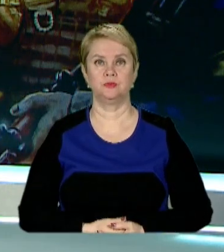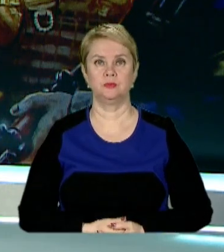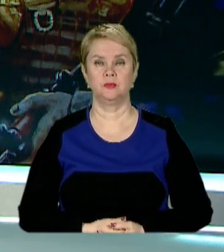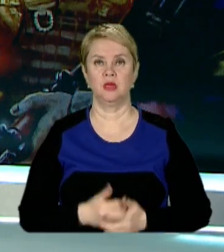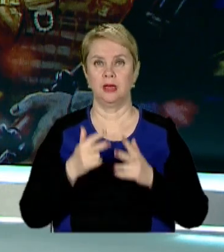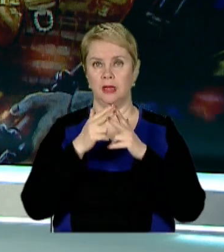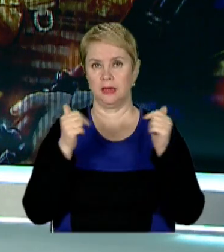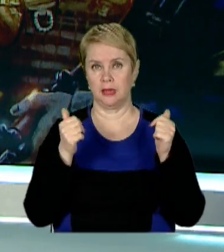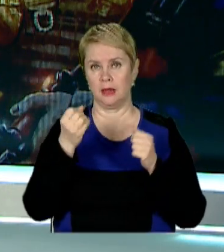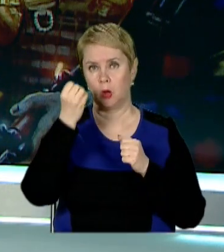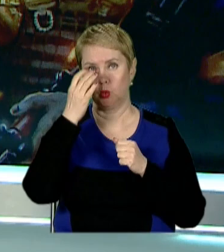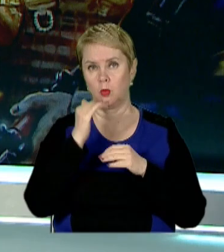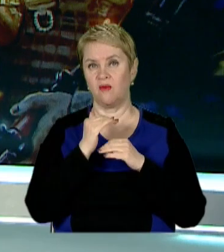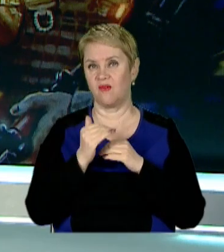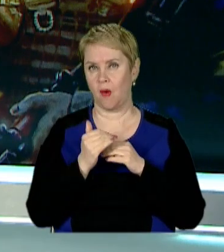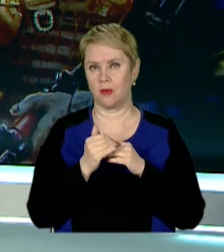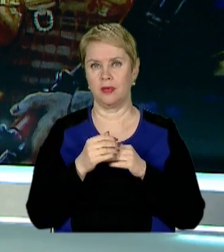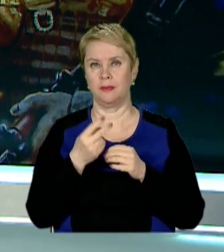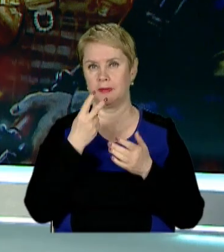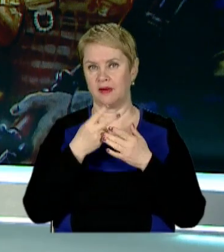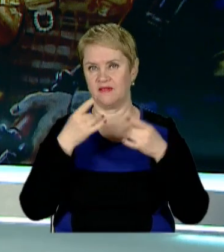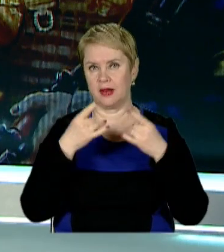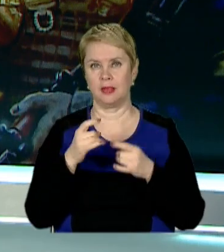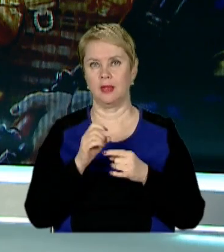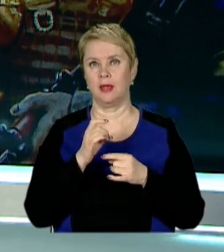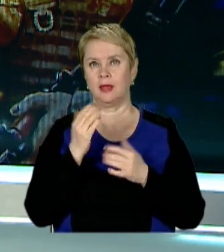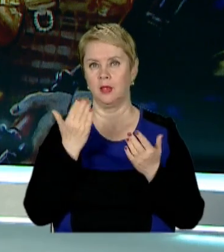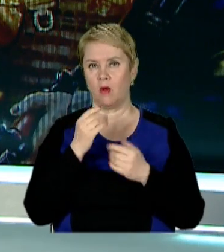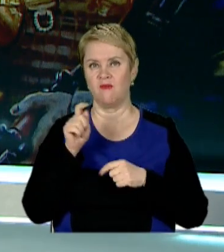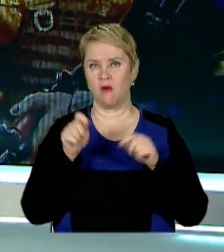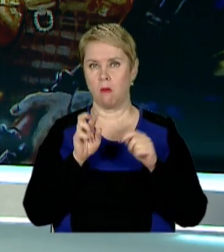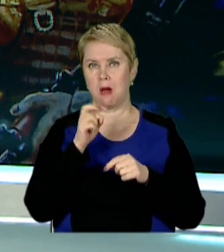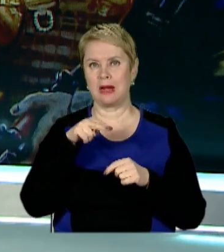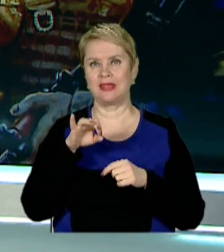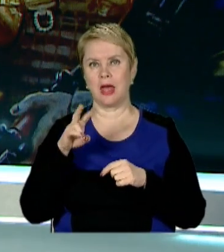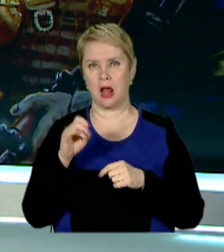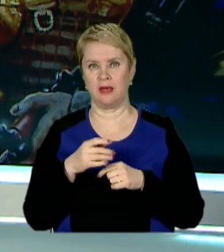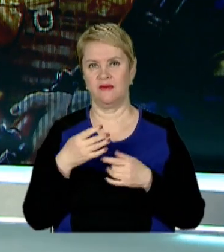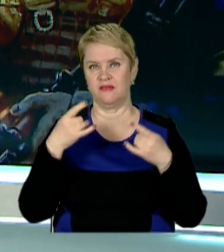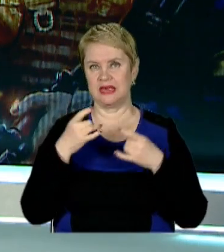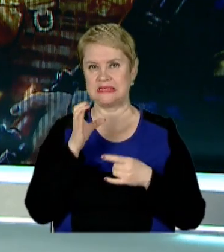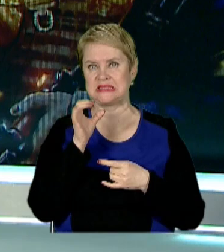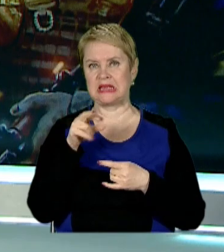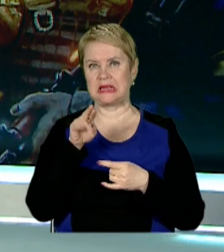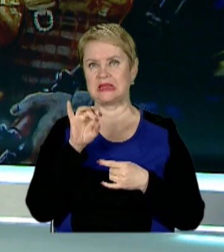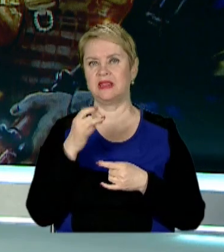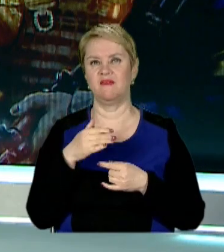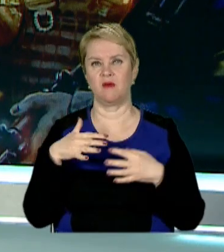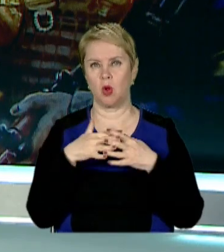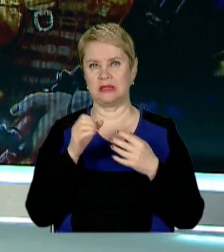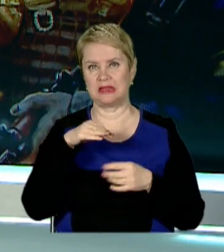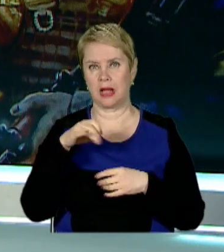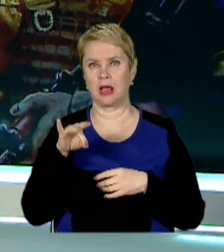Дніпряни на культурному фронті. Прем'єра на престижному кінофорумі «Берліналі». Фільм «Східний фронт» режисера Євгена